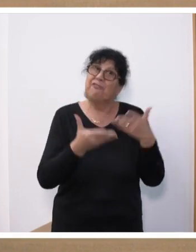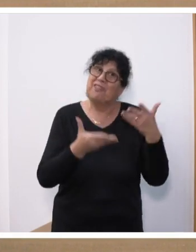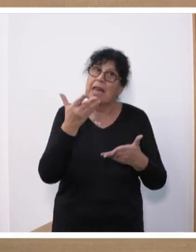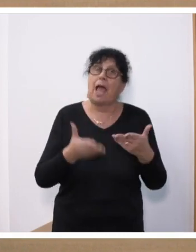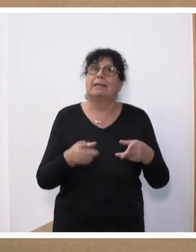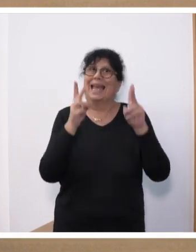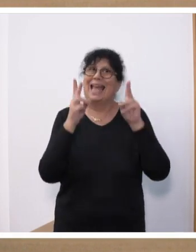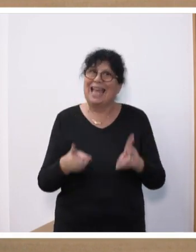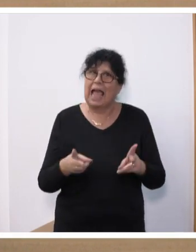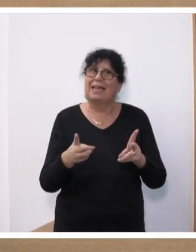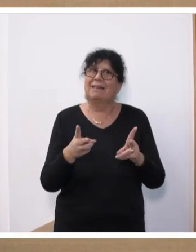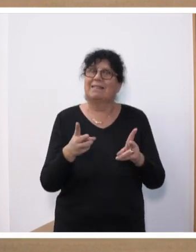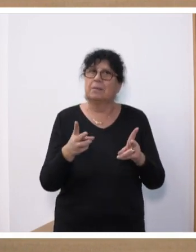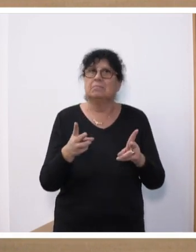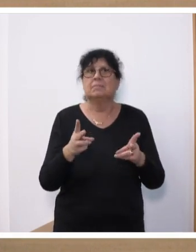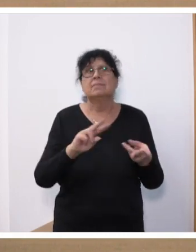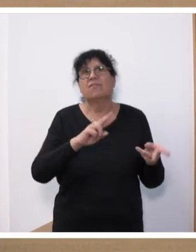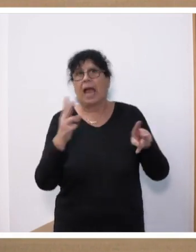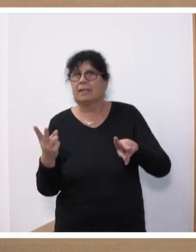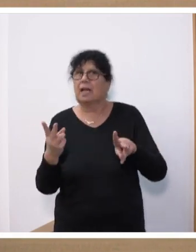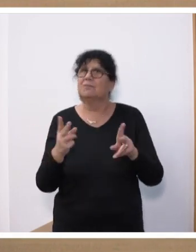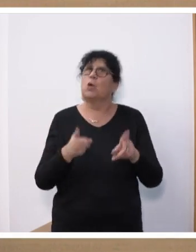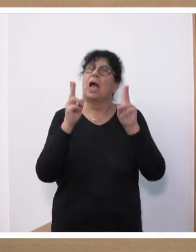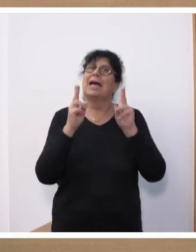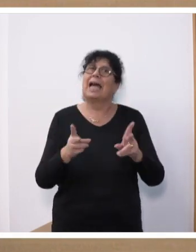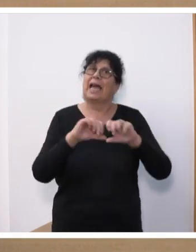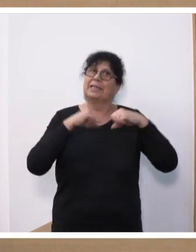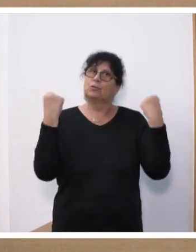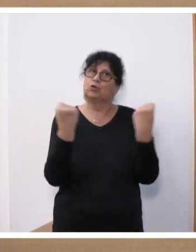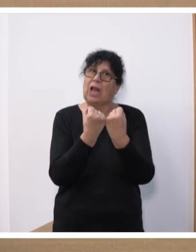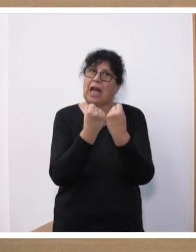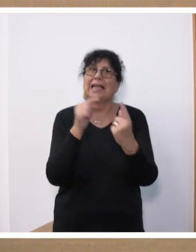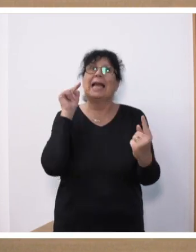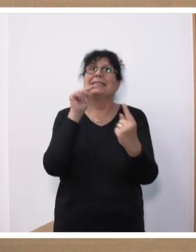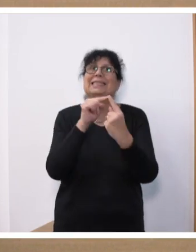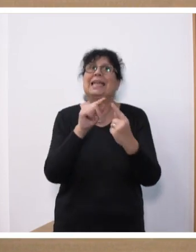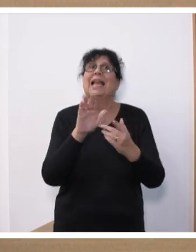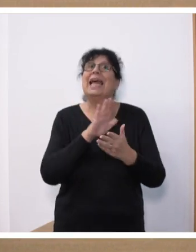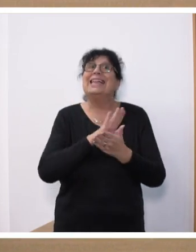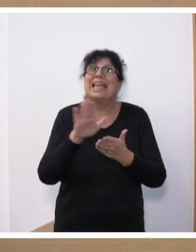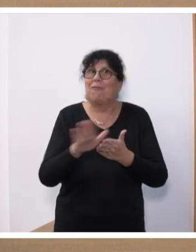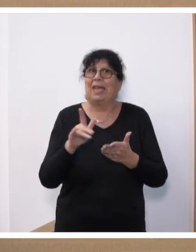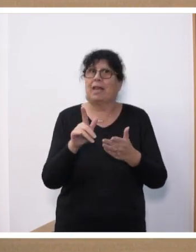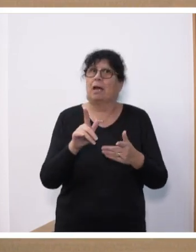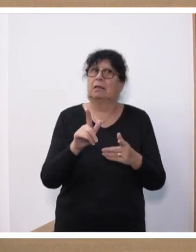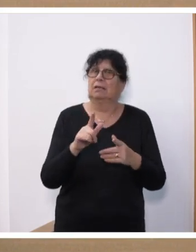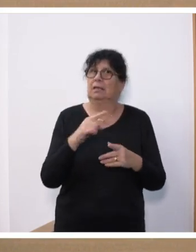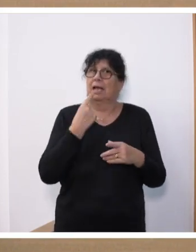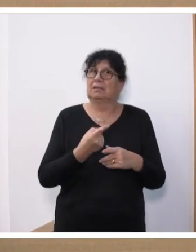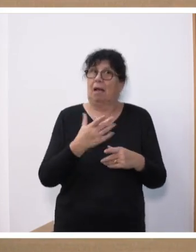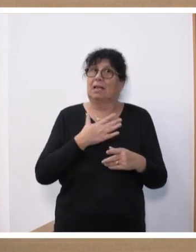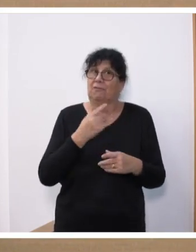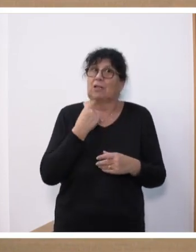Recht anpacken, um den Rechtsstaat, der das Ziel nie wieder sich zu eigen gemacht hat,